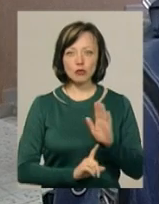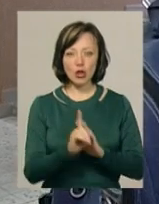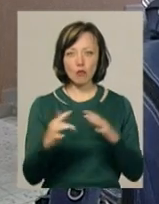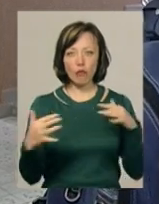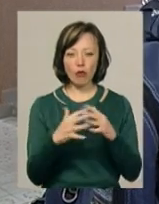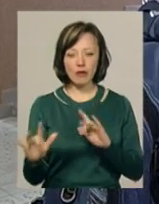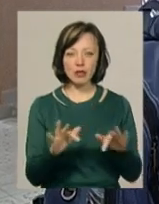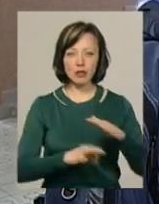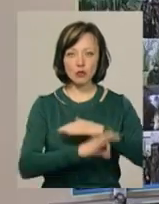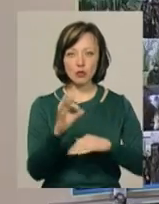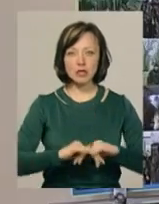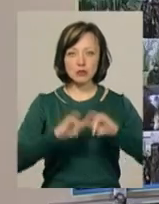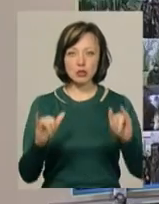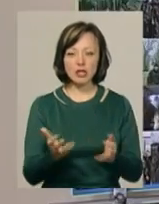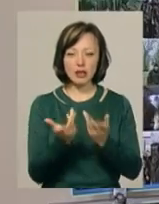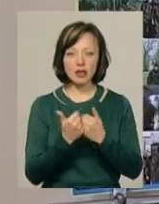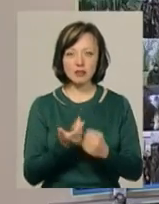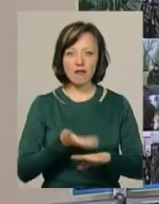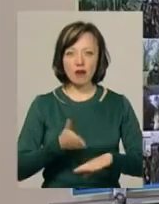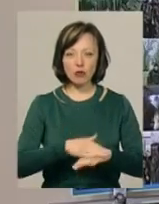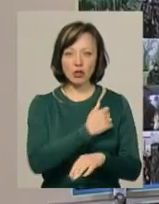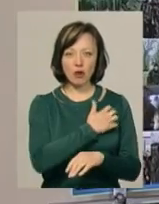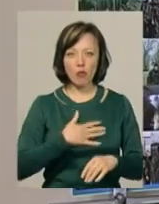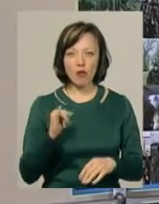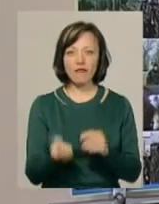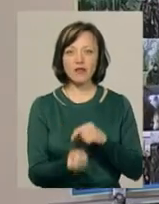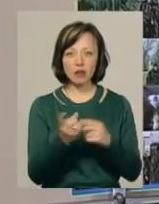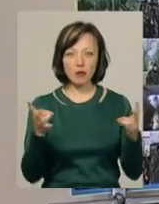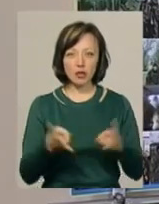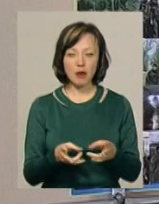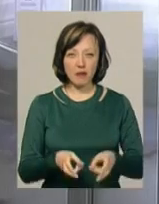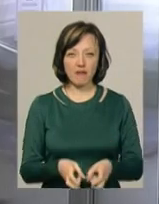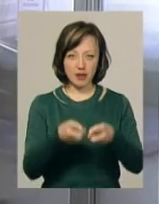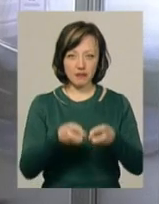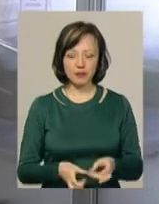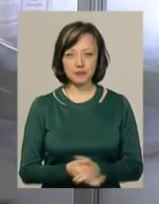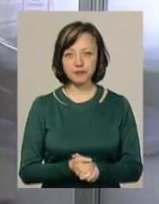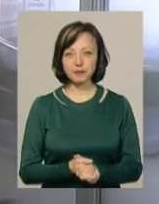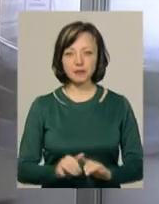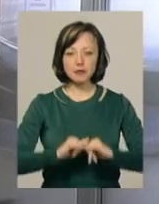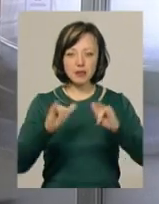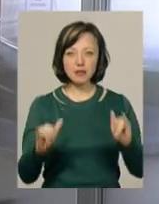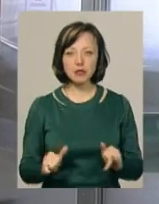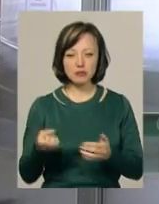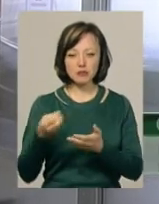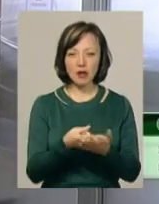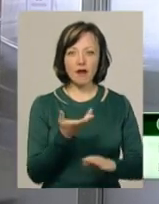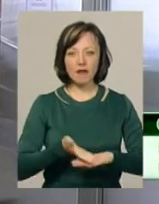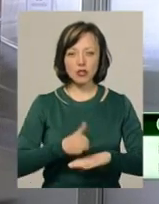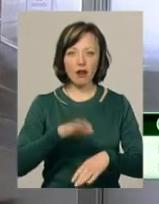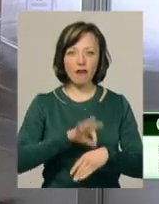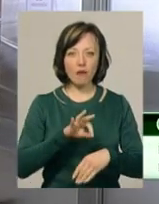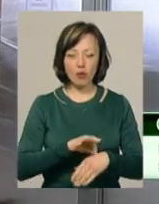бойових дій на Сході збільшилася кількість важкотравмованих і, каже, виникла потреба в підйомнику. Збільшився потік важких